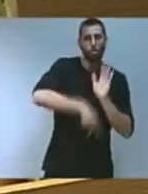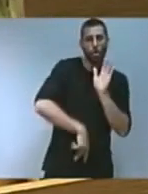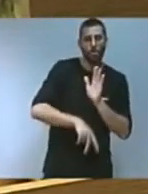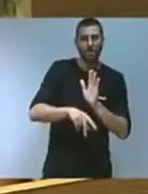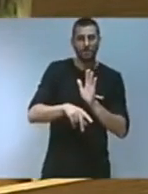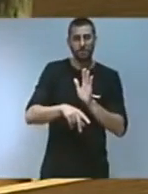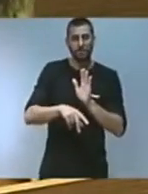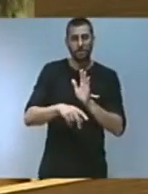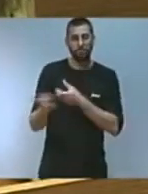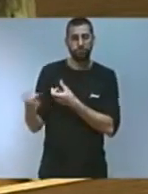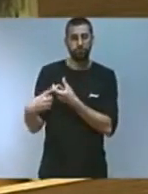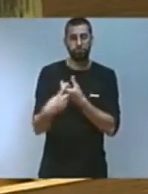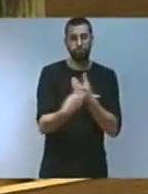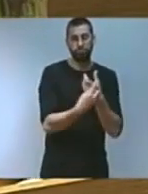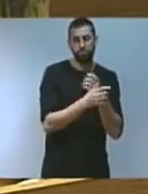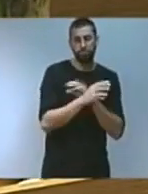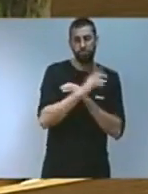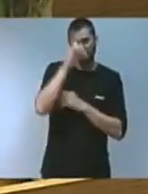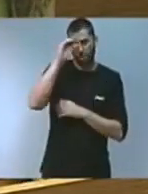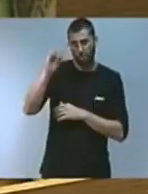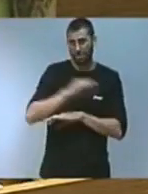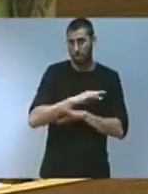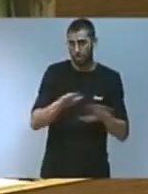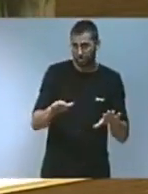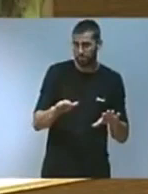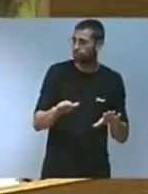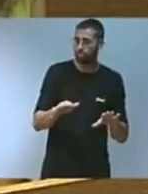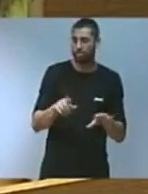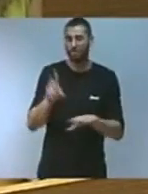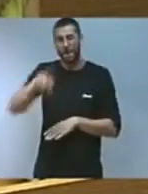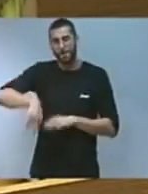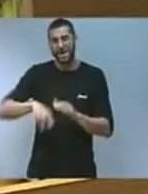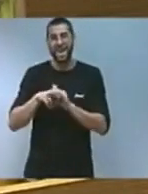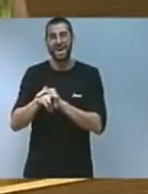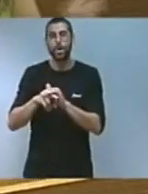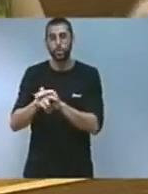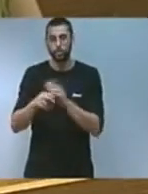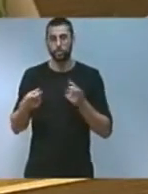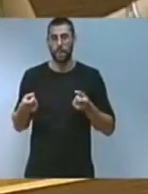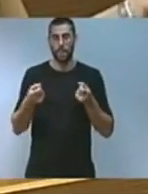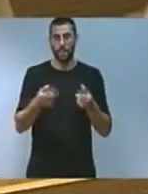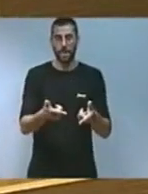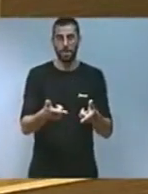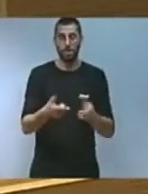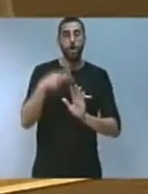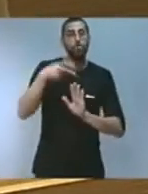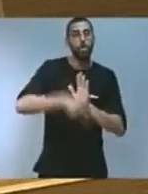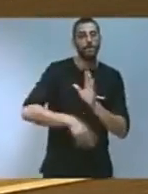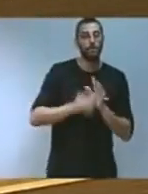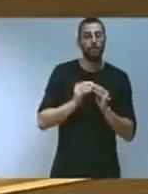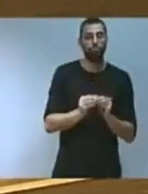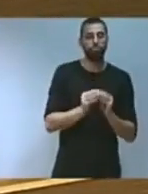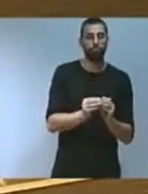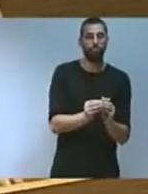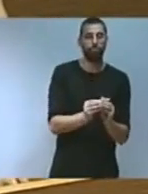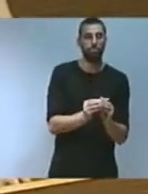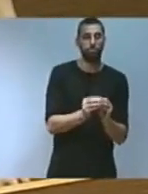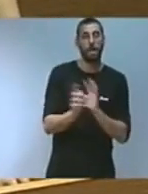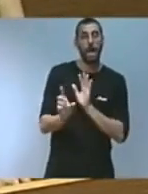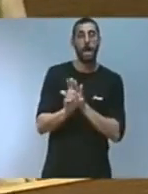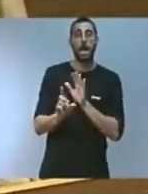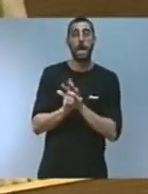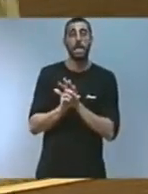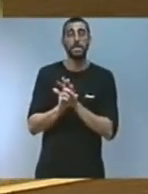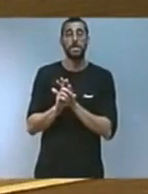participació i coneixement, sinó també amb recursos. Farem normativa i és que nosaltres farem la llei de canvi